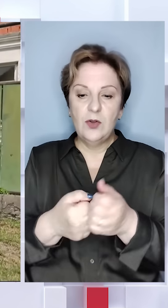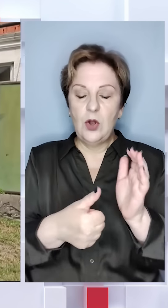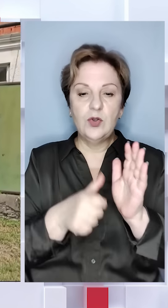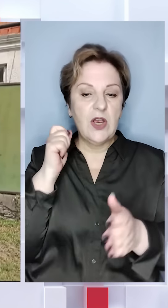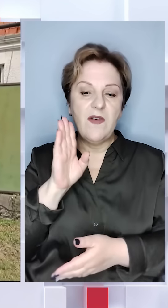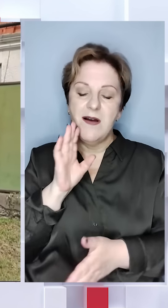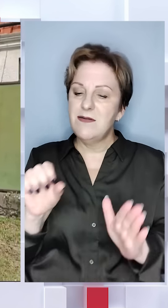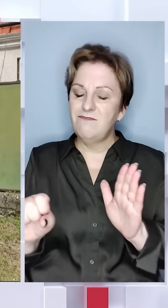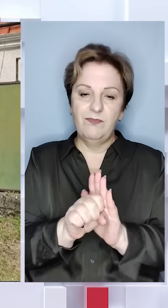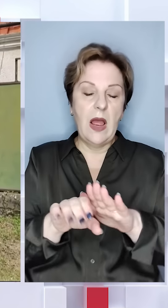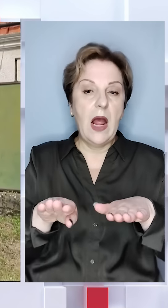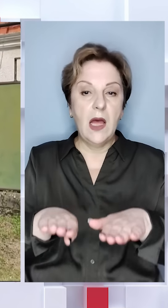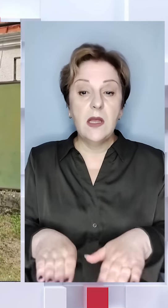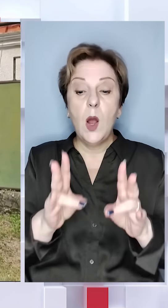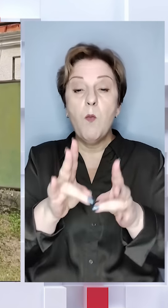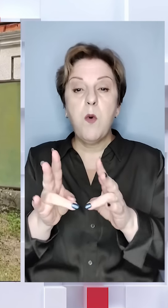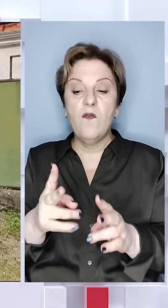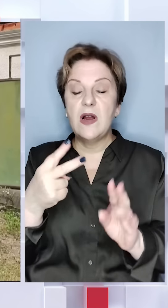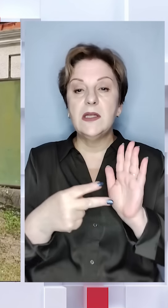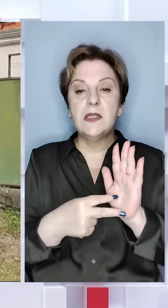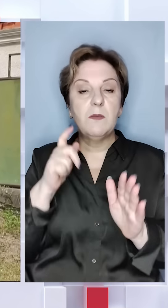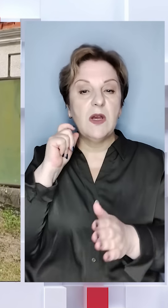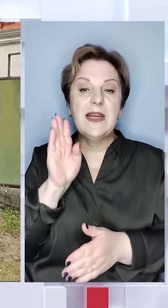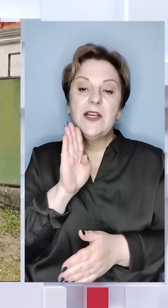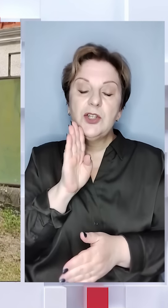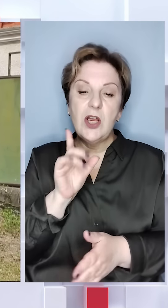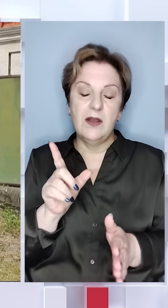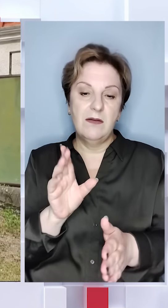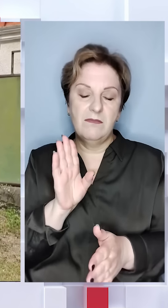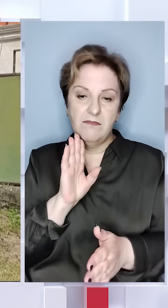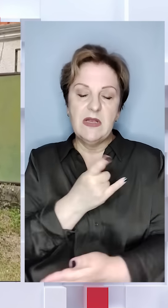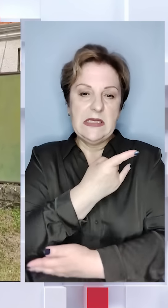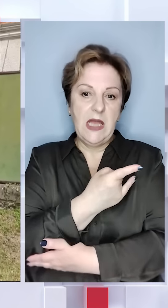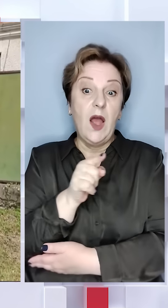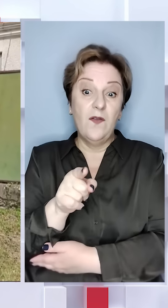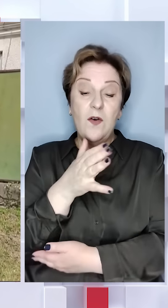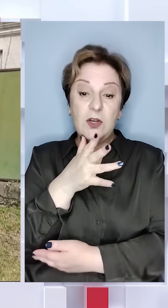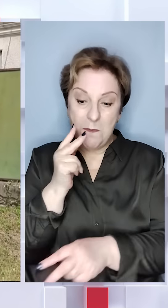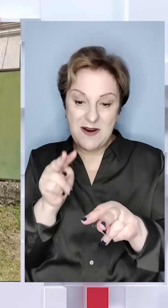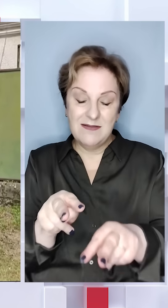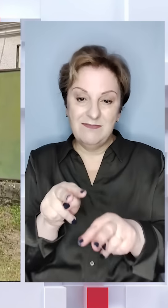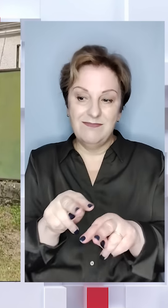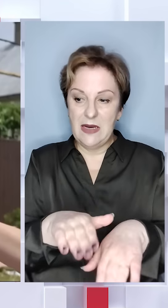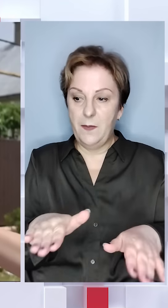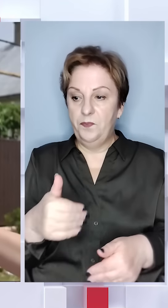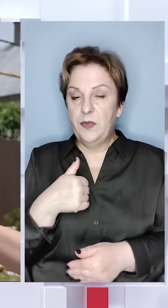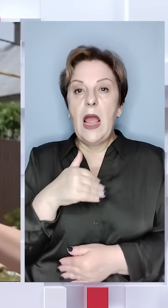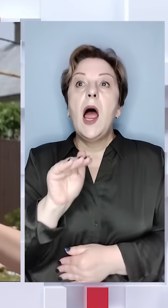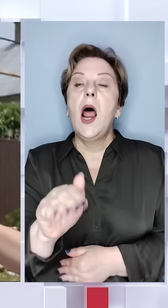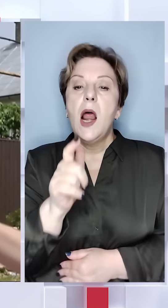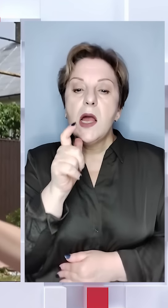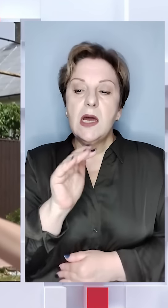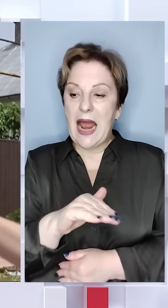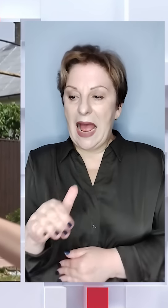шестирічна дівчинка загинула на місці. Постраждала й 27-річна жінка з немовлям, яка в той час наглядала за малими. Я ще дітям